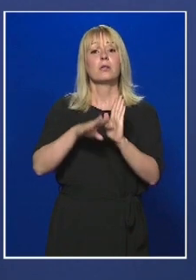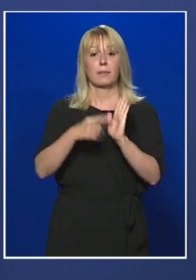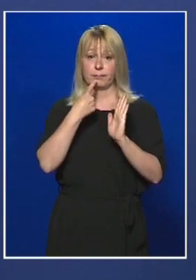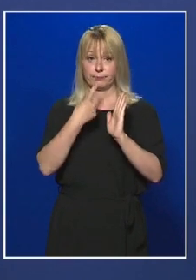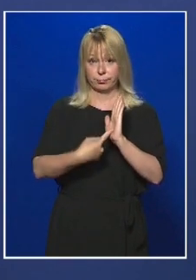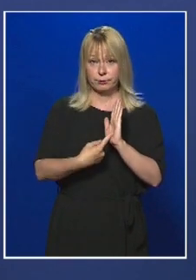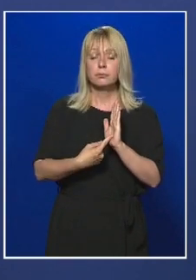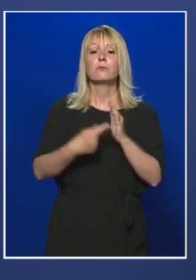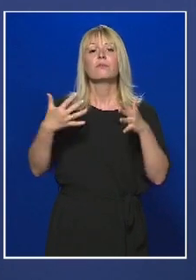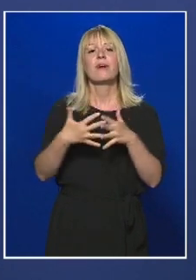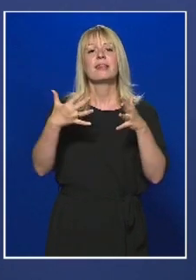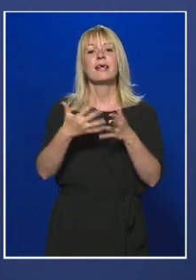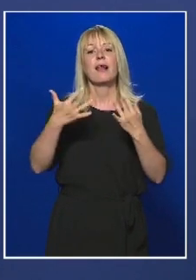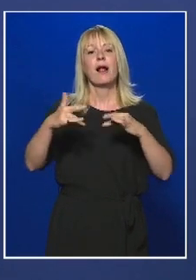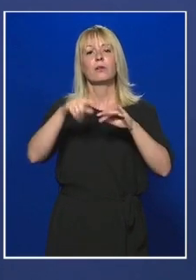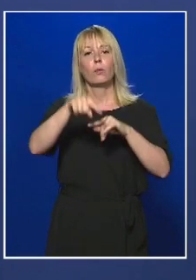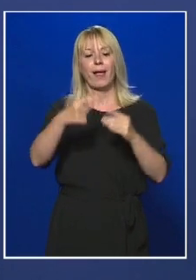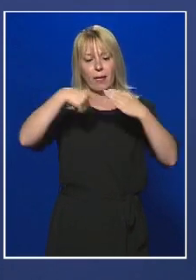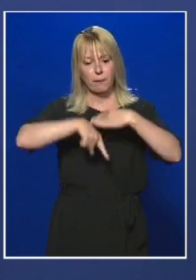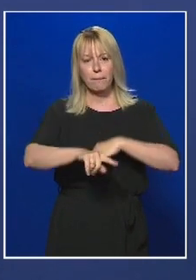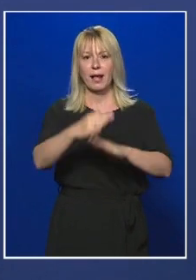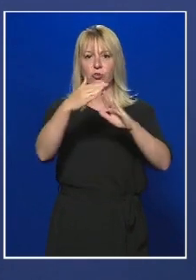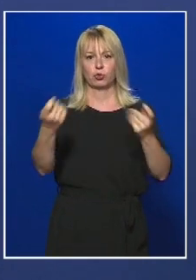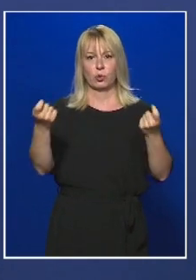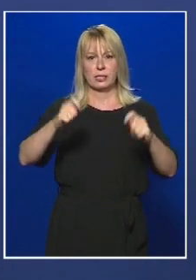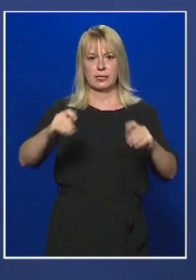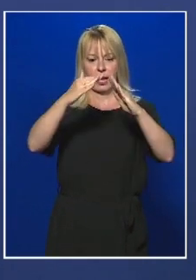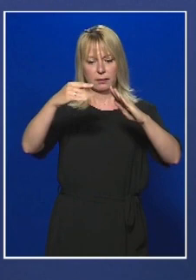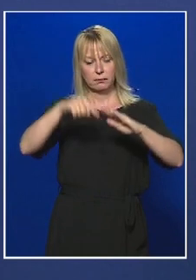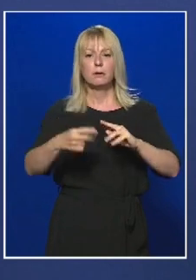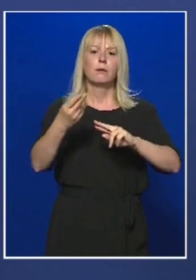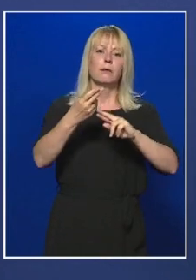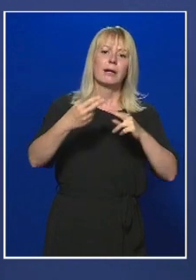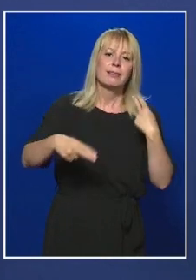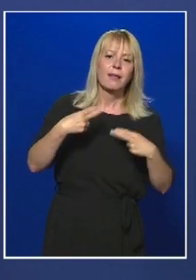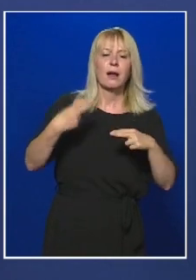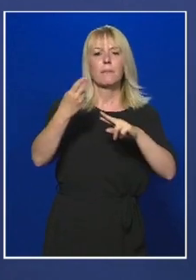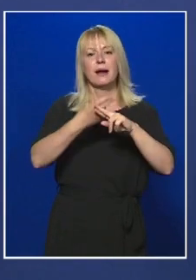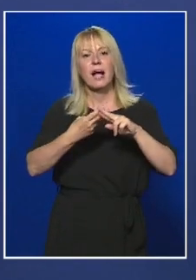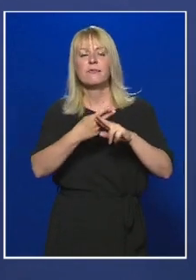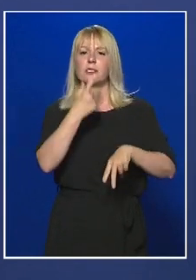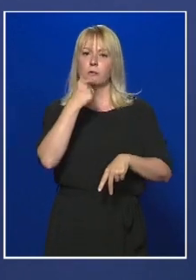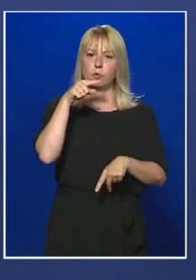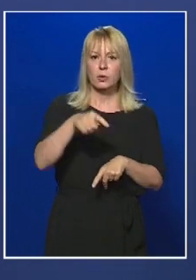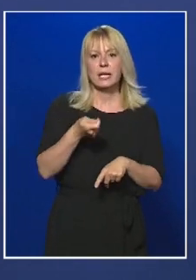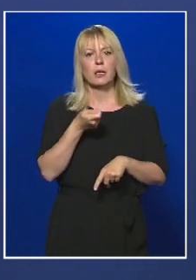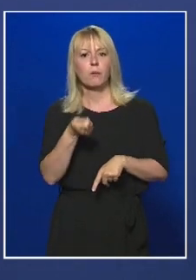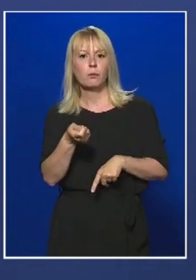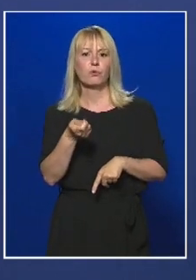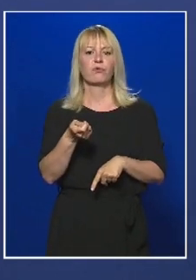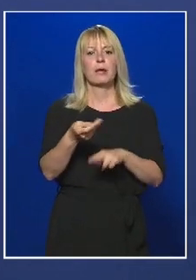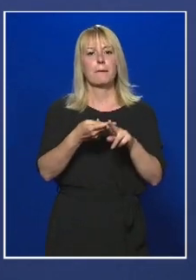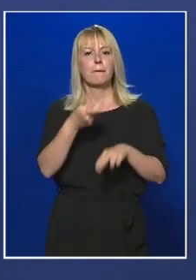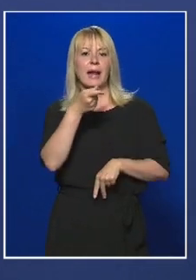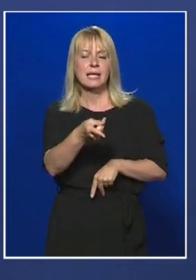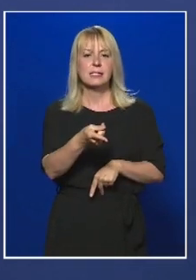vendéglátó üzlet belső zárt részében, így különösen az étteremben, kávézóban, cukrázdában, a büfében, a presszóban